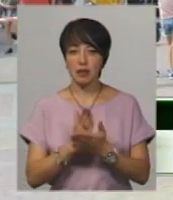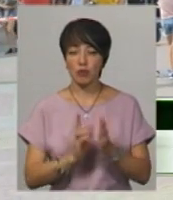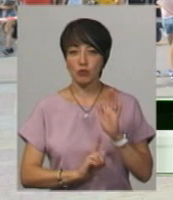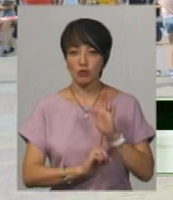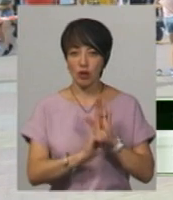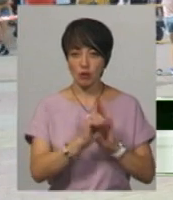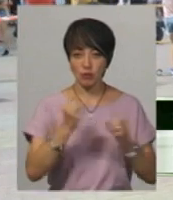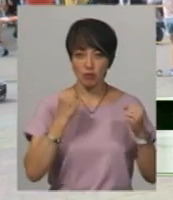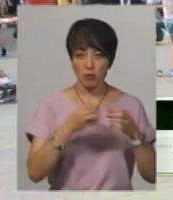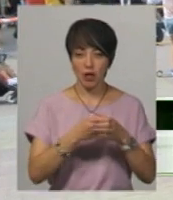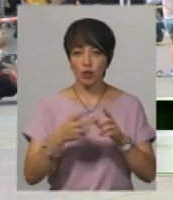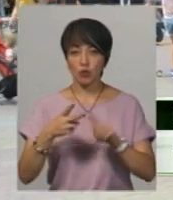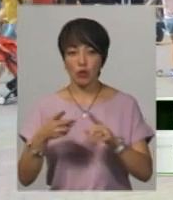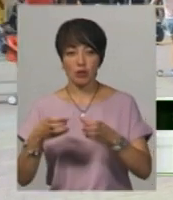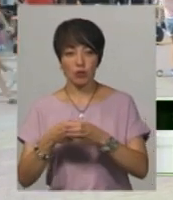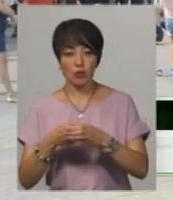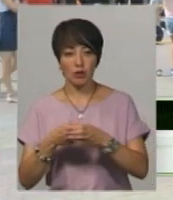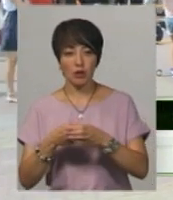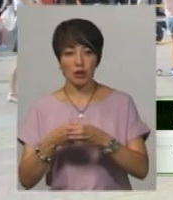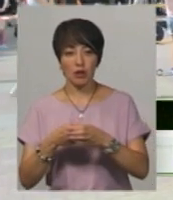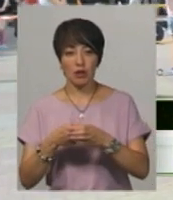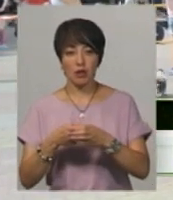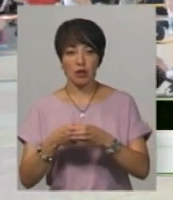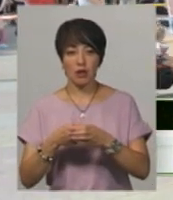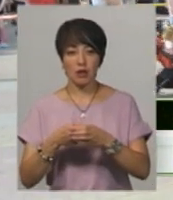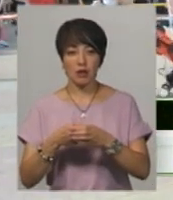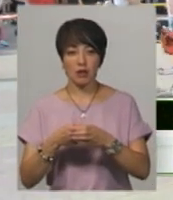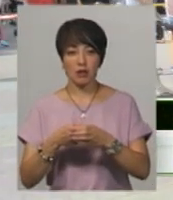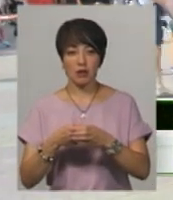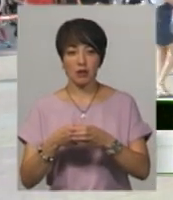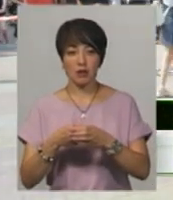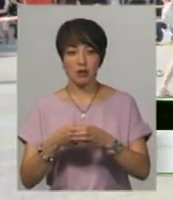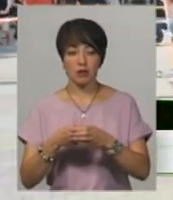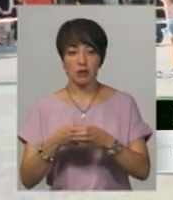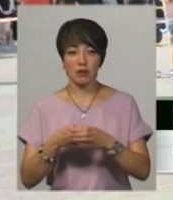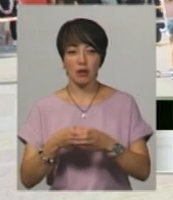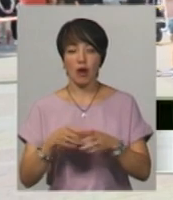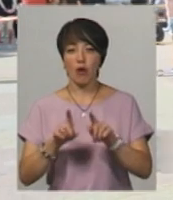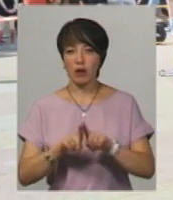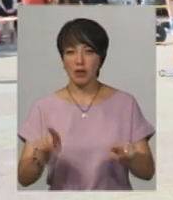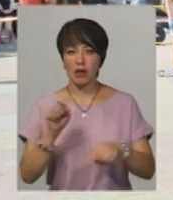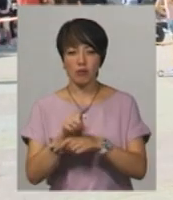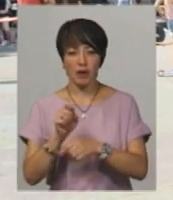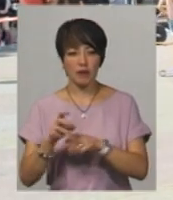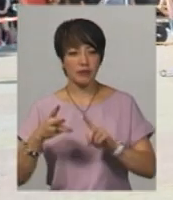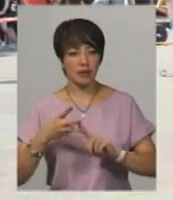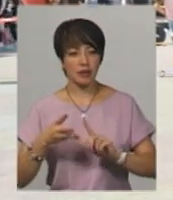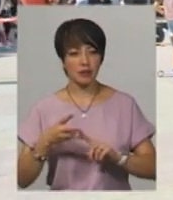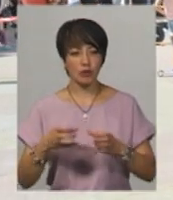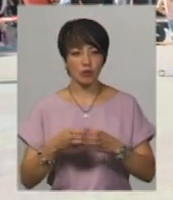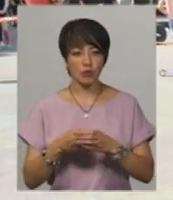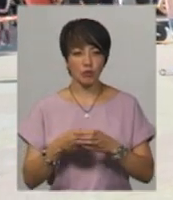друга категорія – це в нас ері, які працюють в оригінальній, в оригінальній логові, оригінальній логові. І третя –